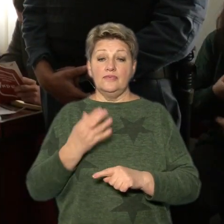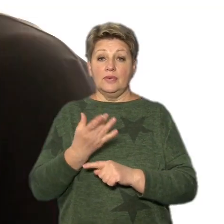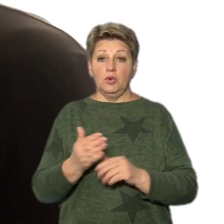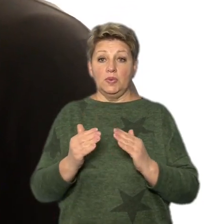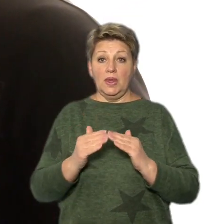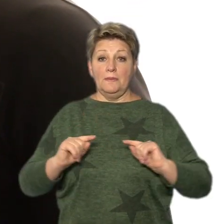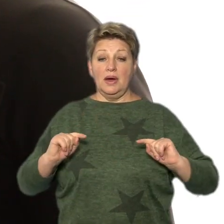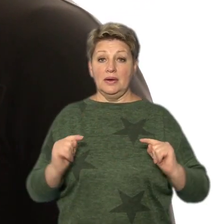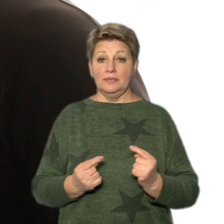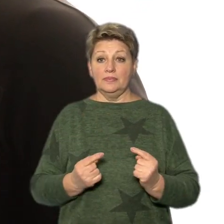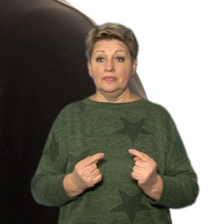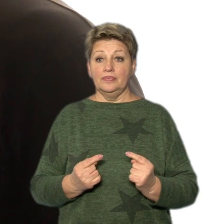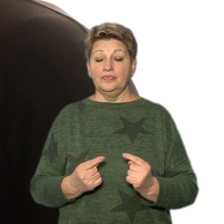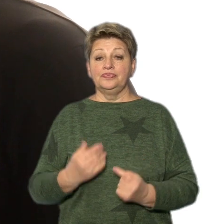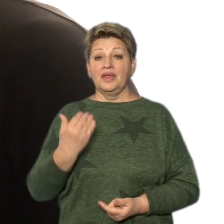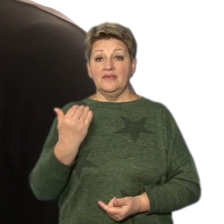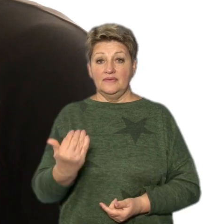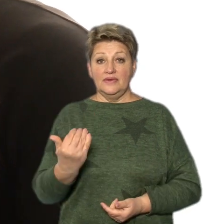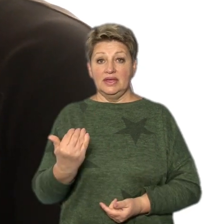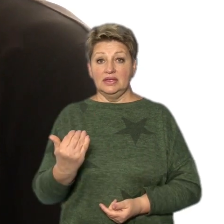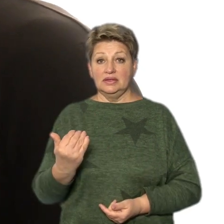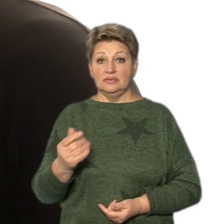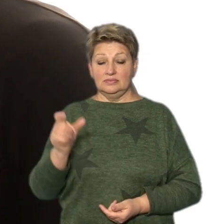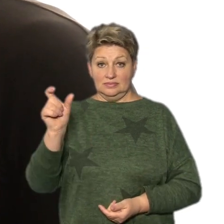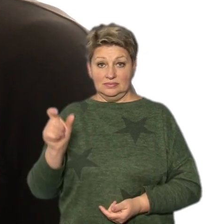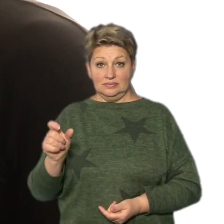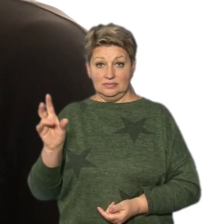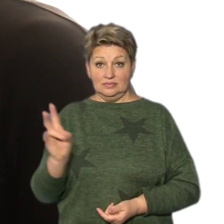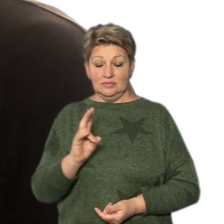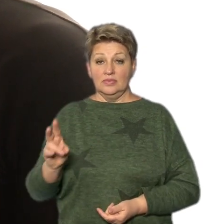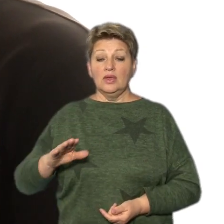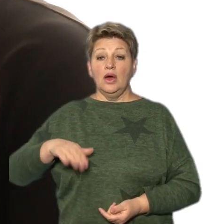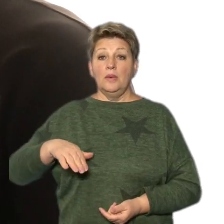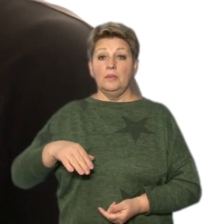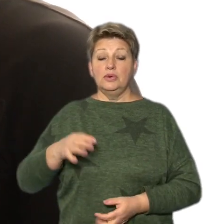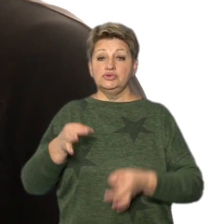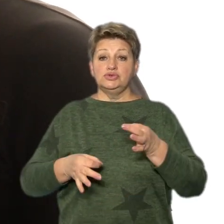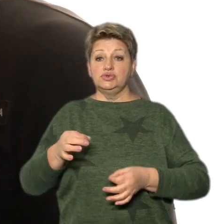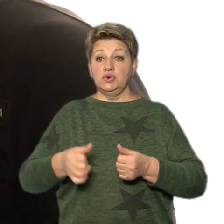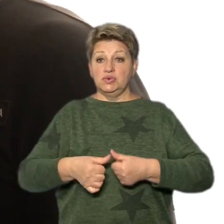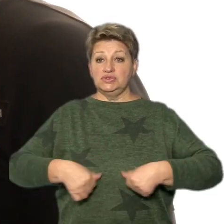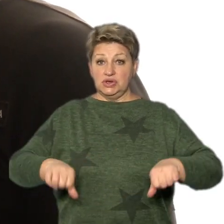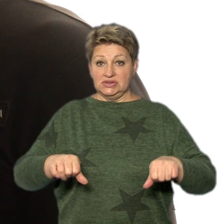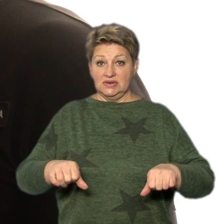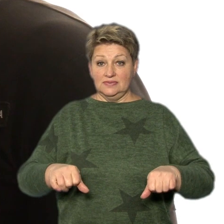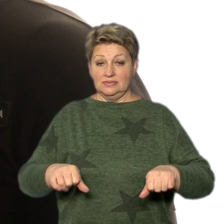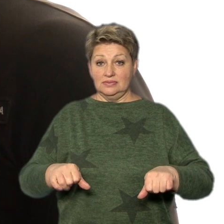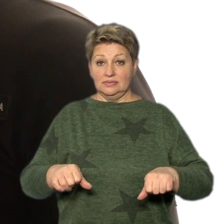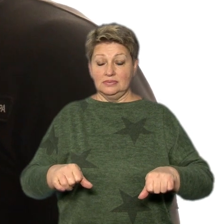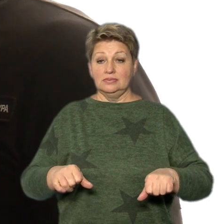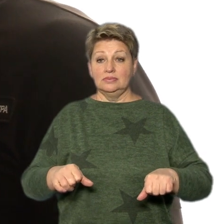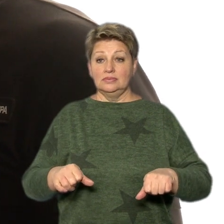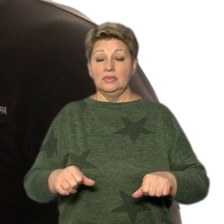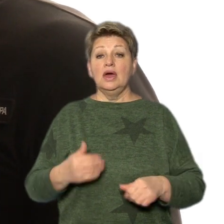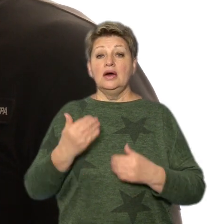Обвинувачений Снігерів після залишення судового засідання нашого судового розгляду